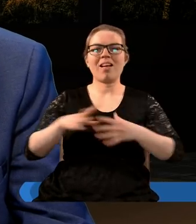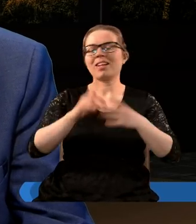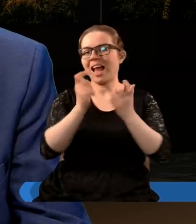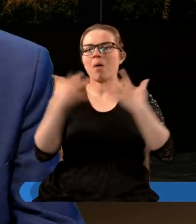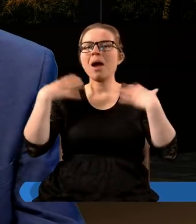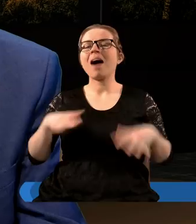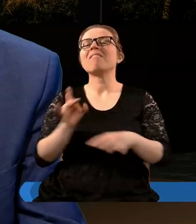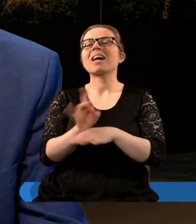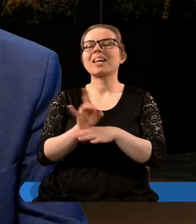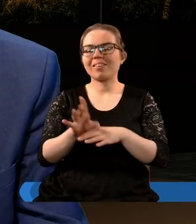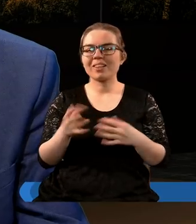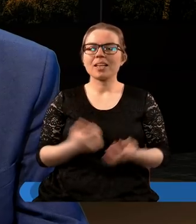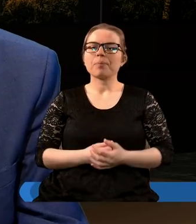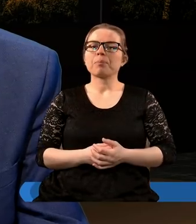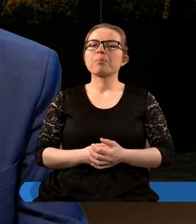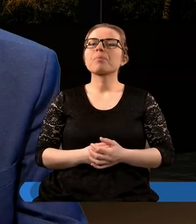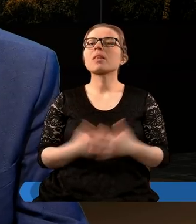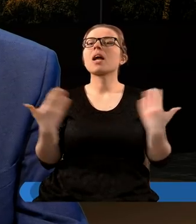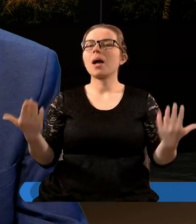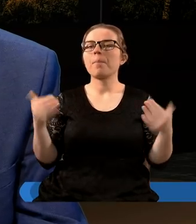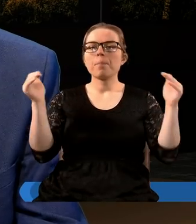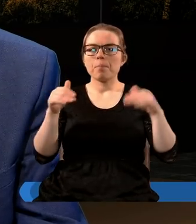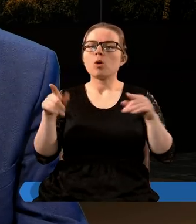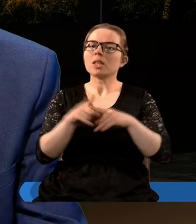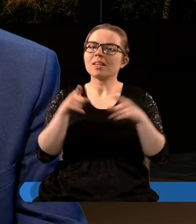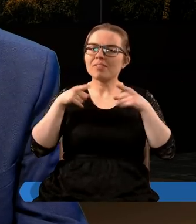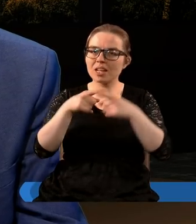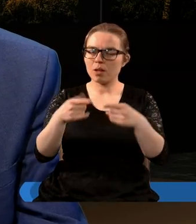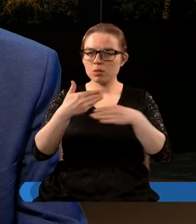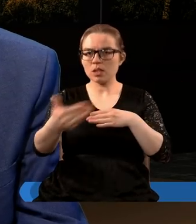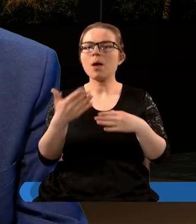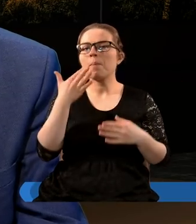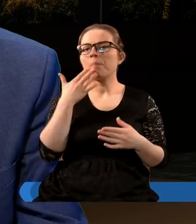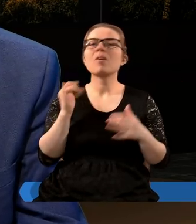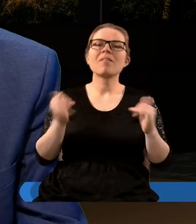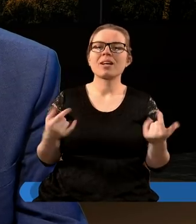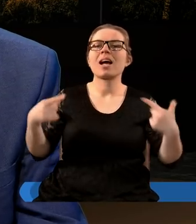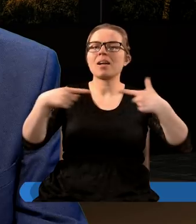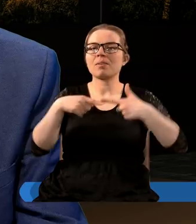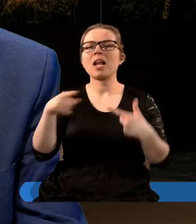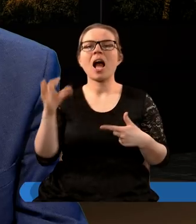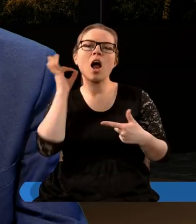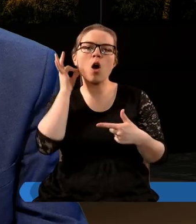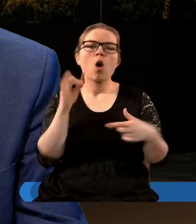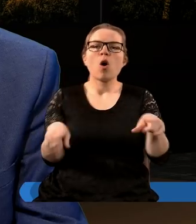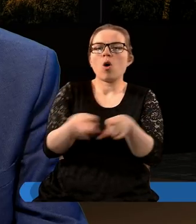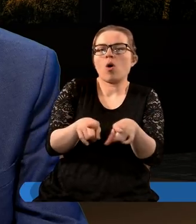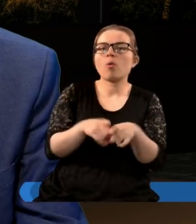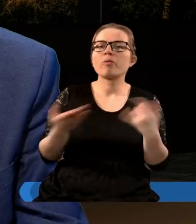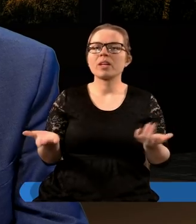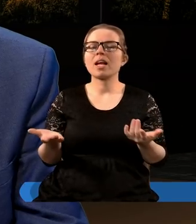powiedzieć, i w tym kierunku iść, ale można też iść właśnie w tym kierunku, że w jakimś sensie ta kobieta również